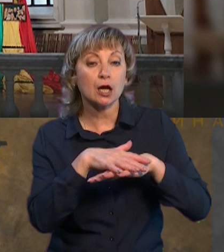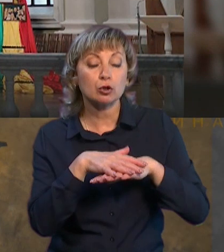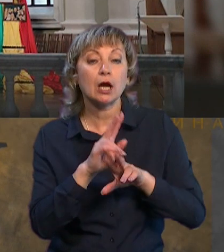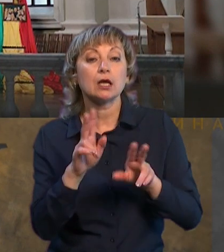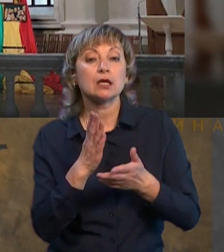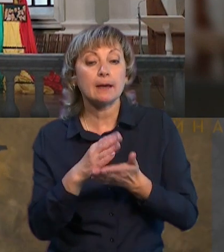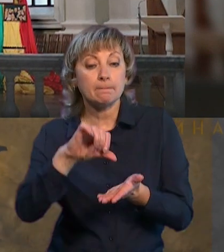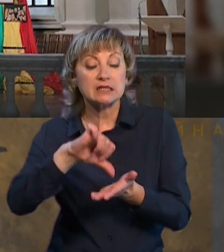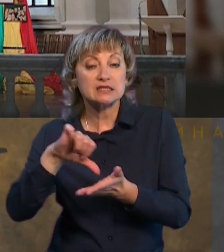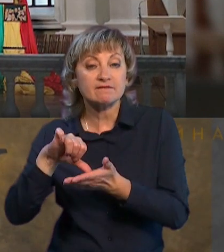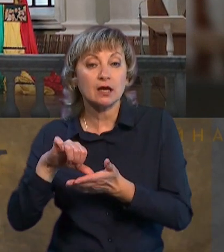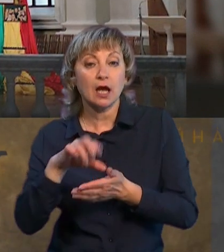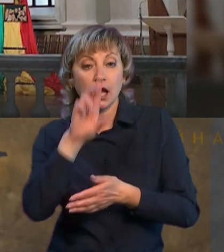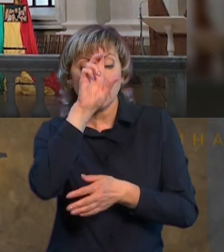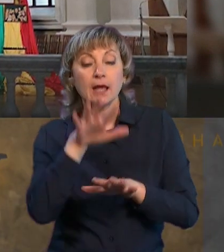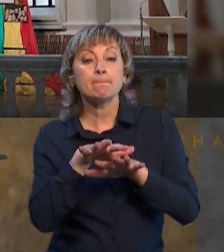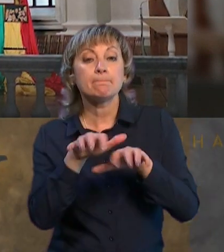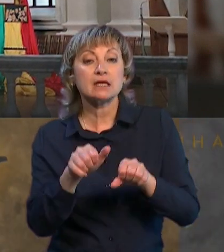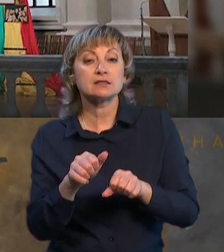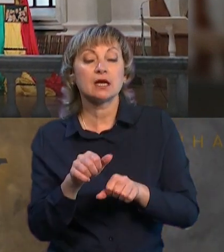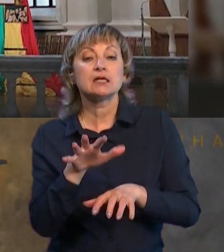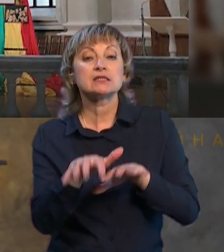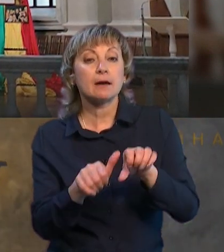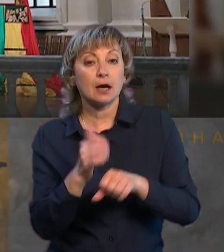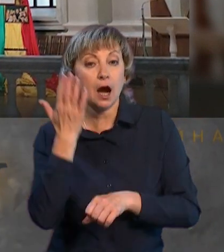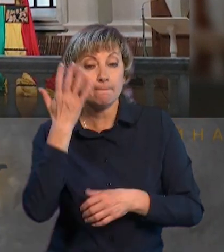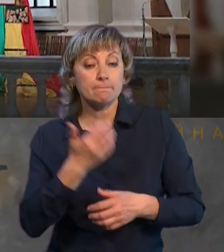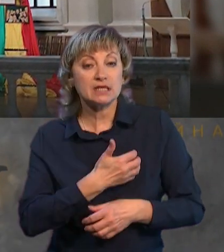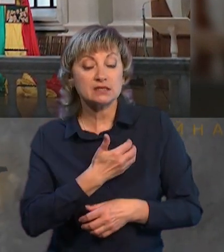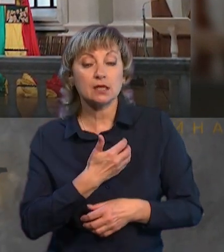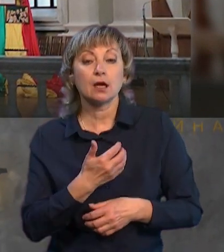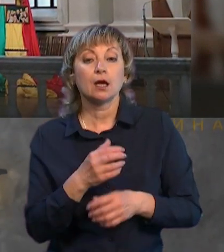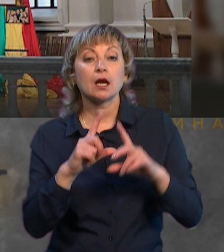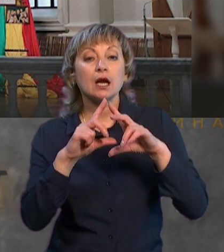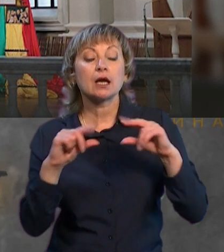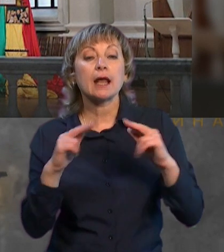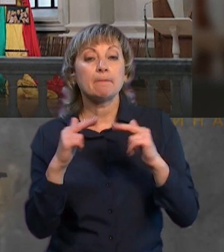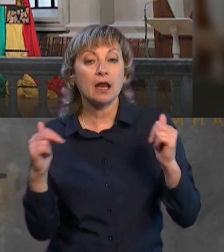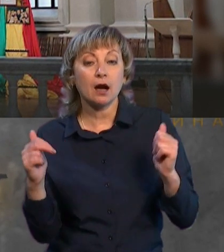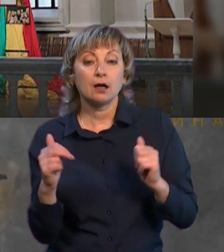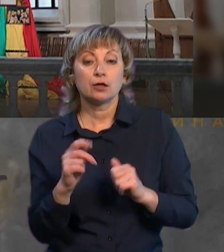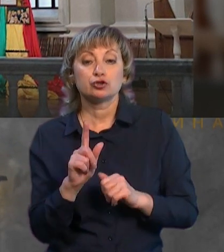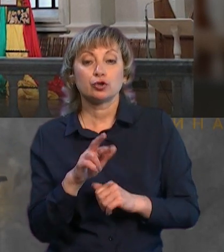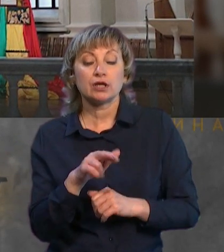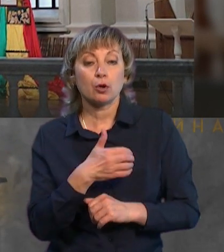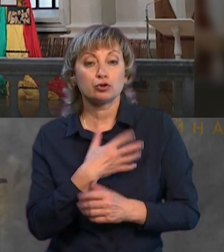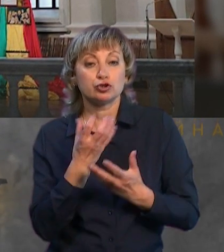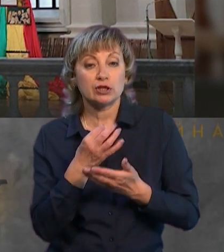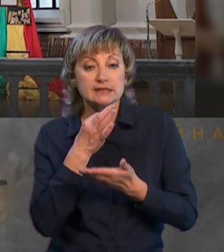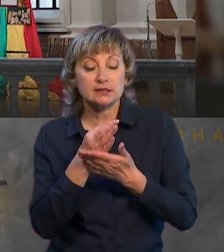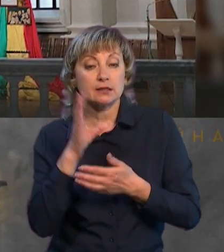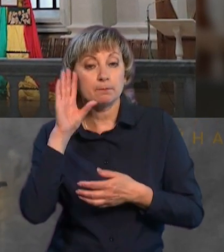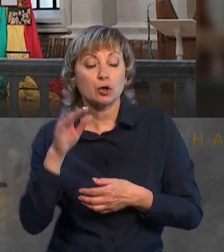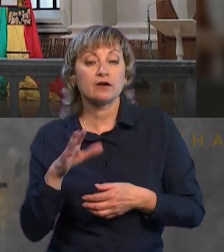є представниками саме імперських загарбанських амбіцій Кремля. І що я хочу ще сказати, попри всі